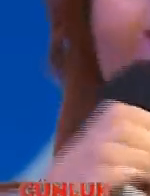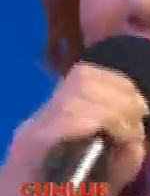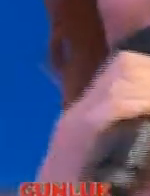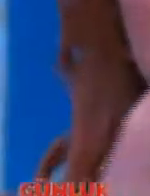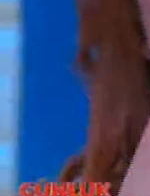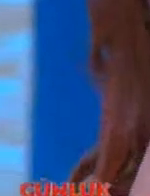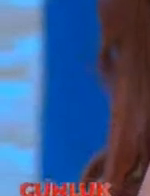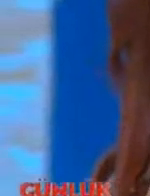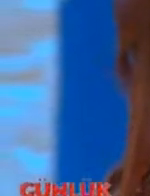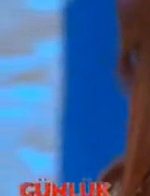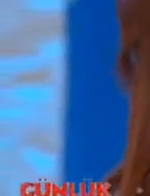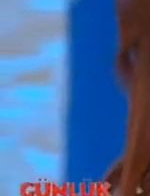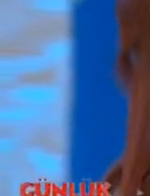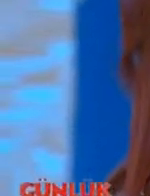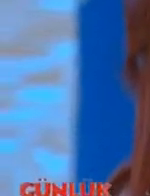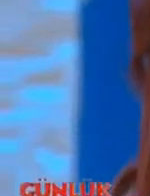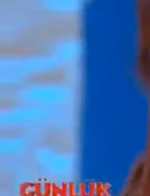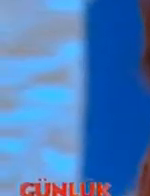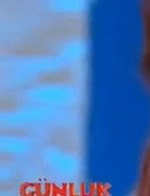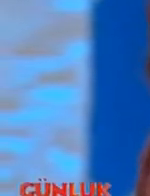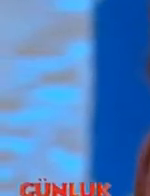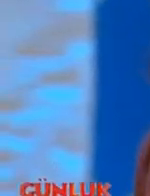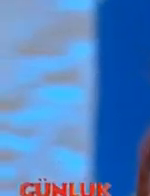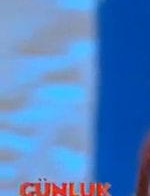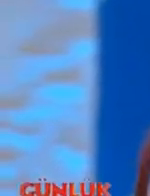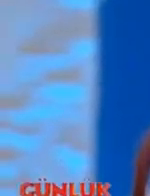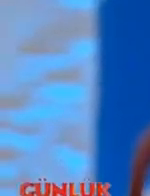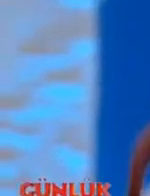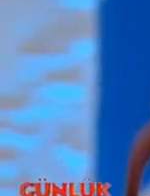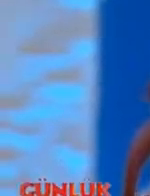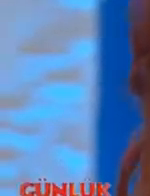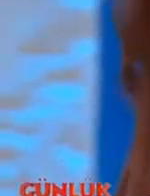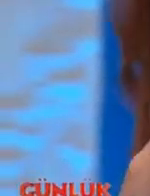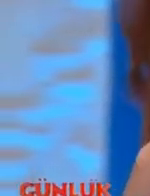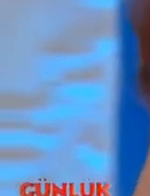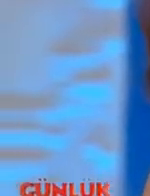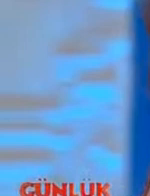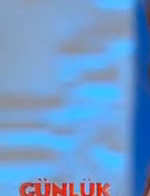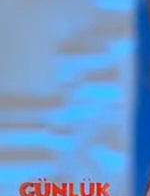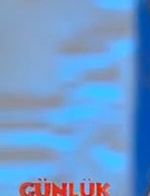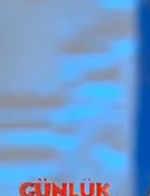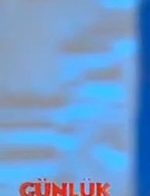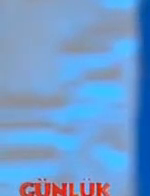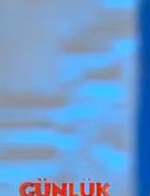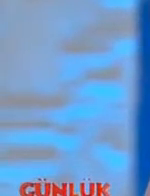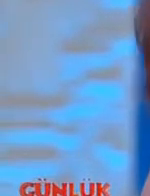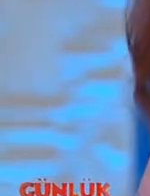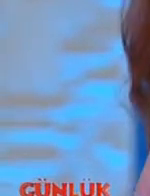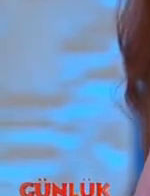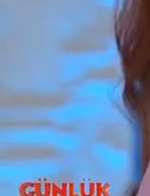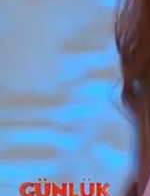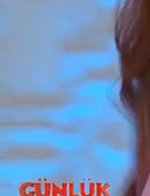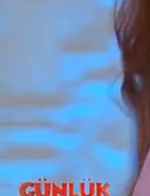kimi yıllarca kimi yıllarca kimi yıllarca yaşamca